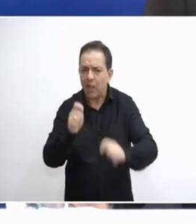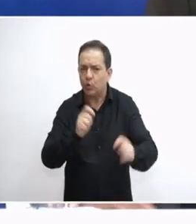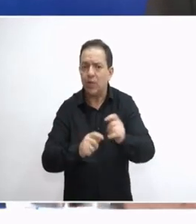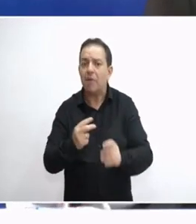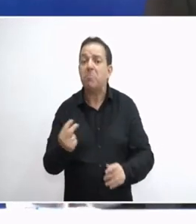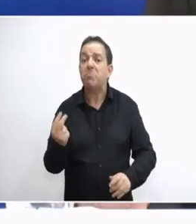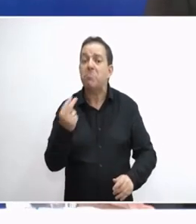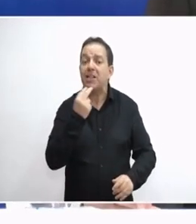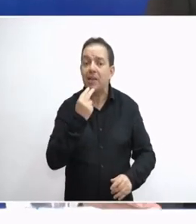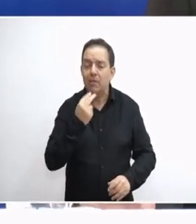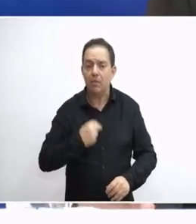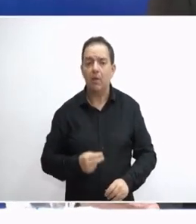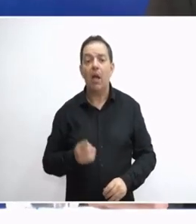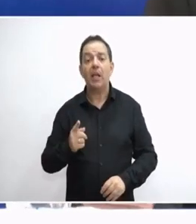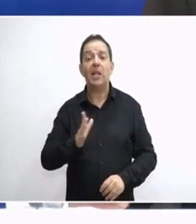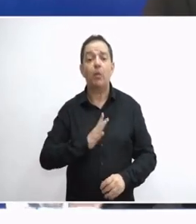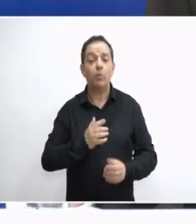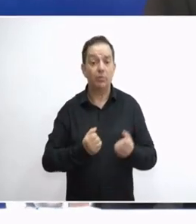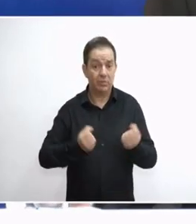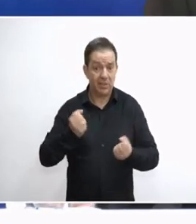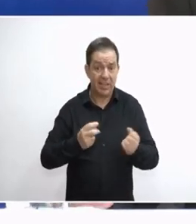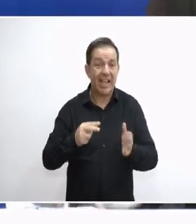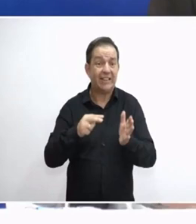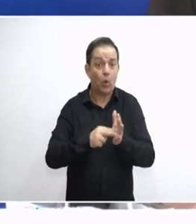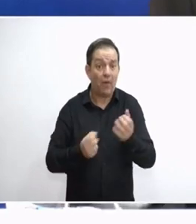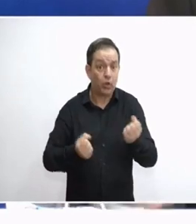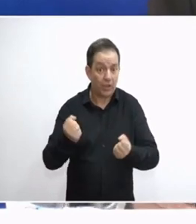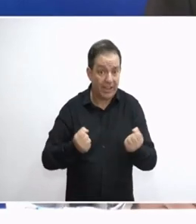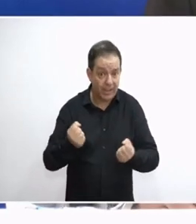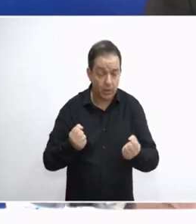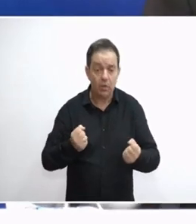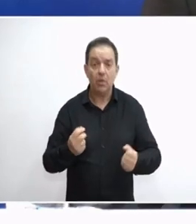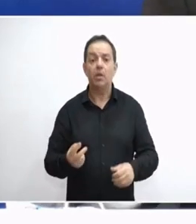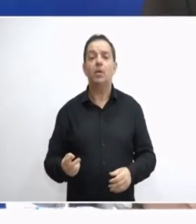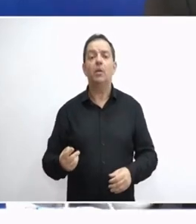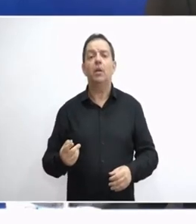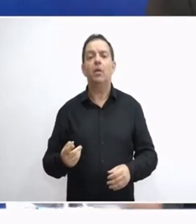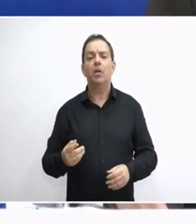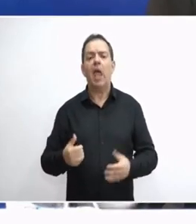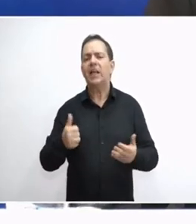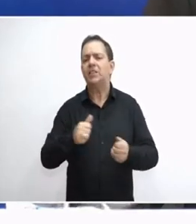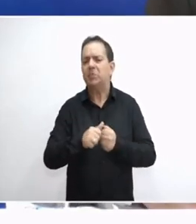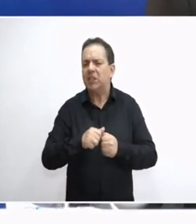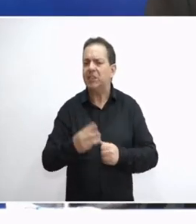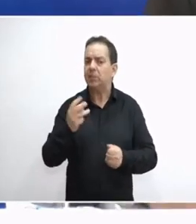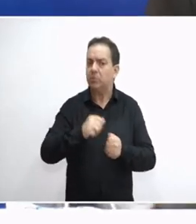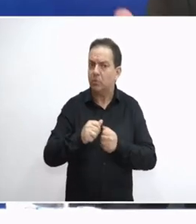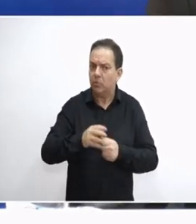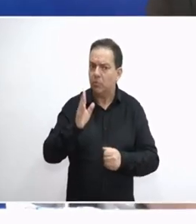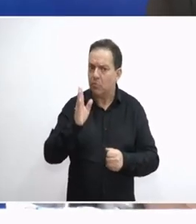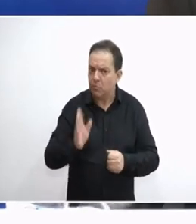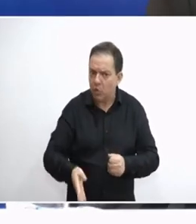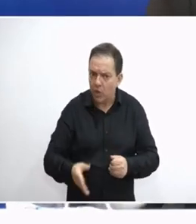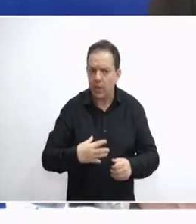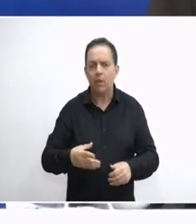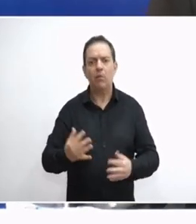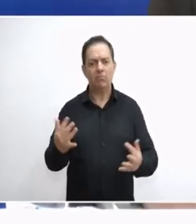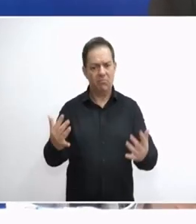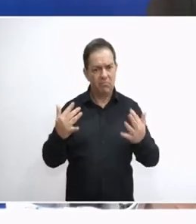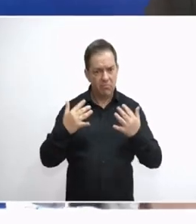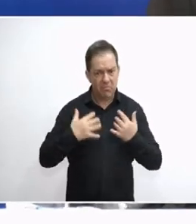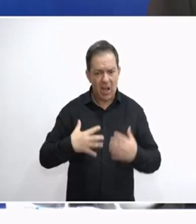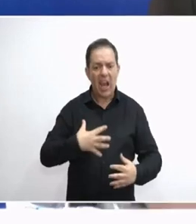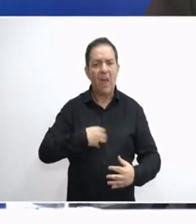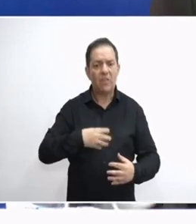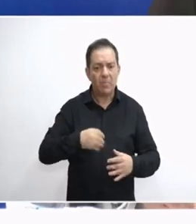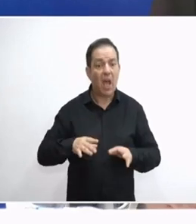οι μπαταρίες. Ένας άνθρωπος που οδηγάει ηλεκτρικό αυτοκίνητο και κάθεται πάνω σε μπαταρίες στο εξάμεινο, στο τρίμηνο, μπορεί να πάθει τουλάχιστον λευκυμία, καρκίνους,